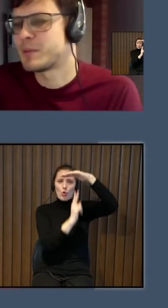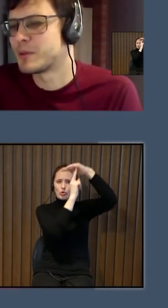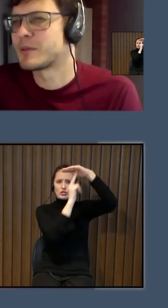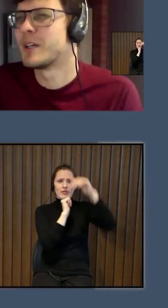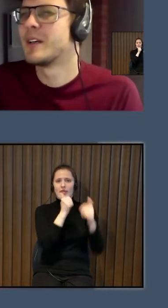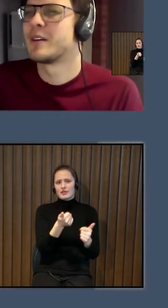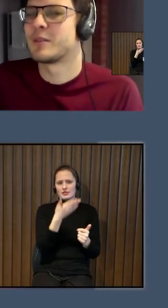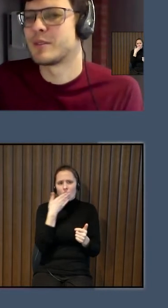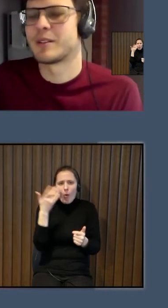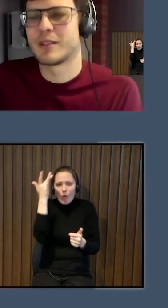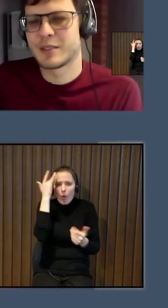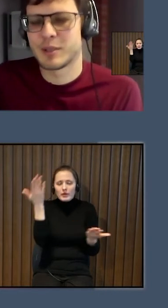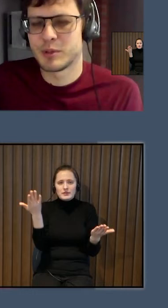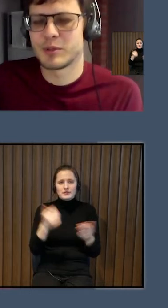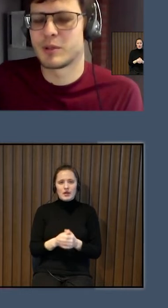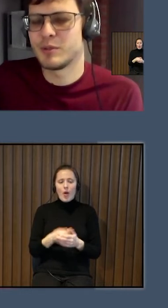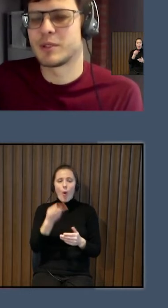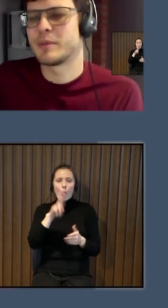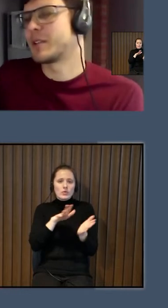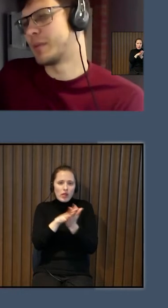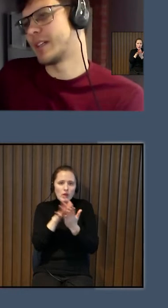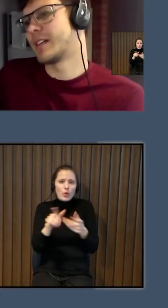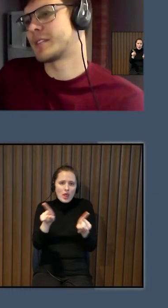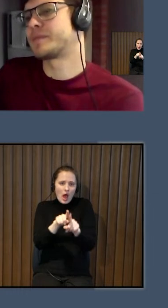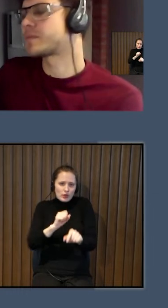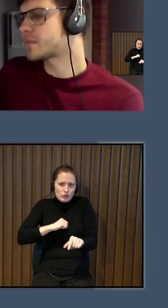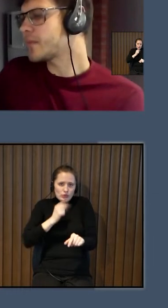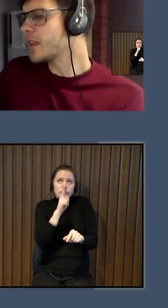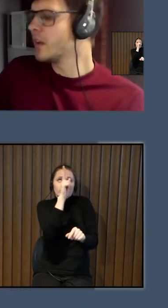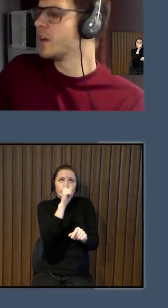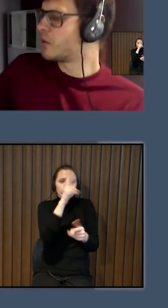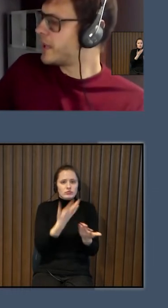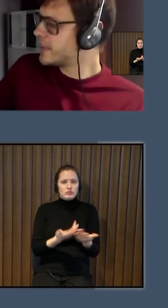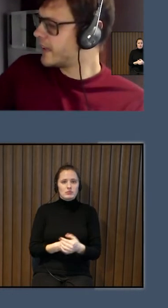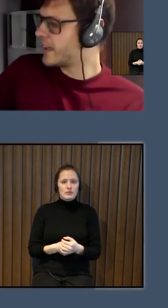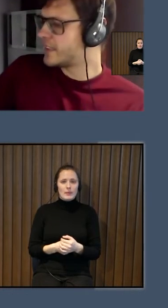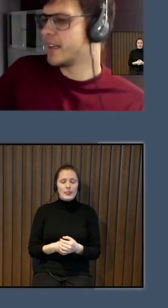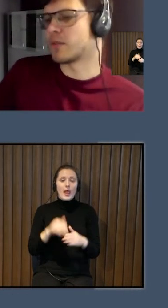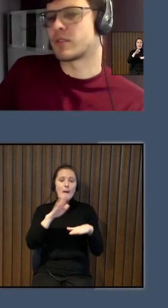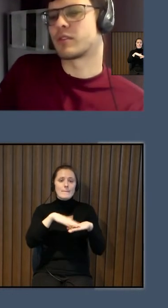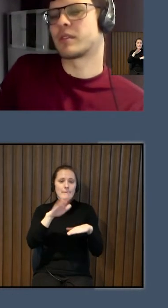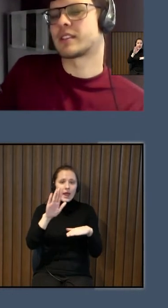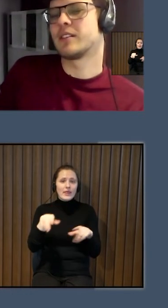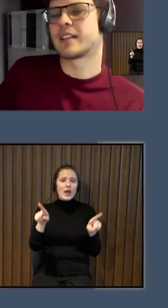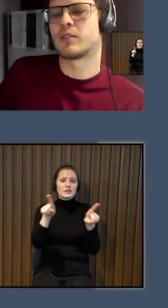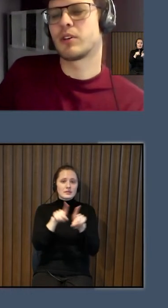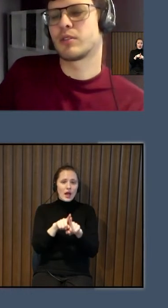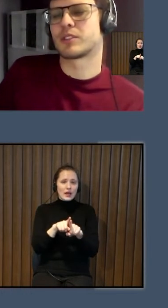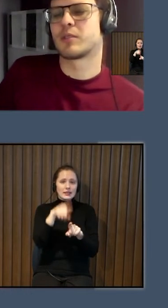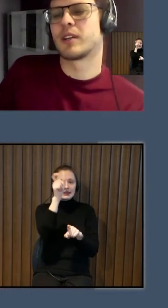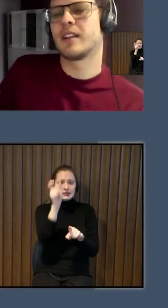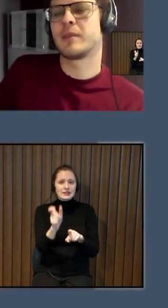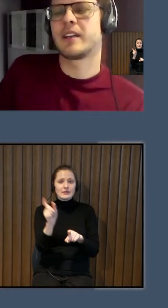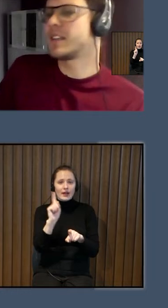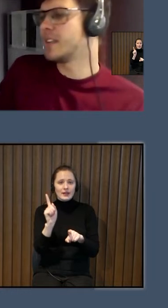loģiski nebūtu. Un lietot būtu grūti beidīgi beidās. Un pēdējais, jā, tad cilvēks ir